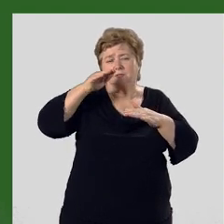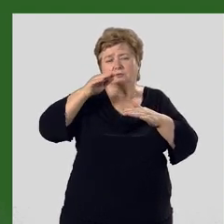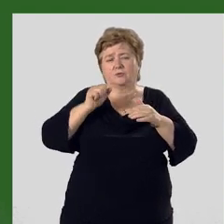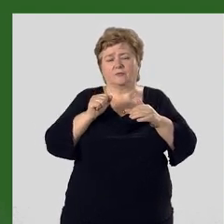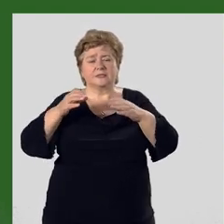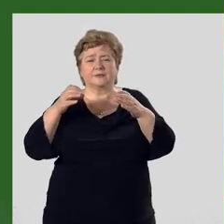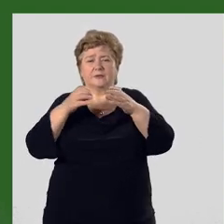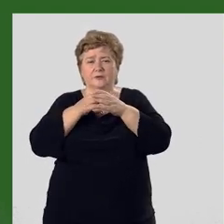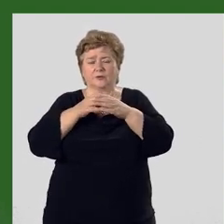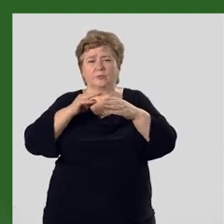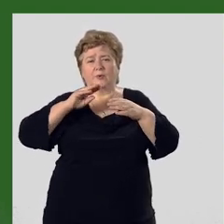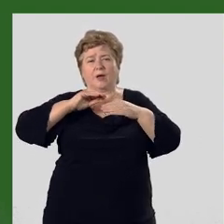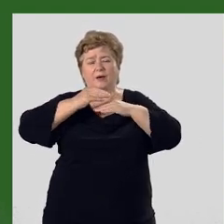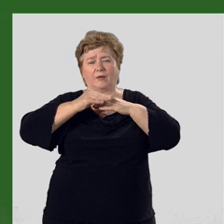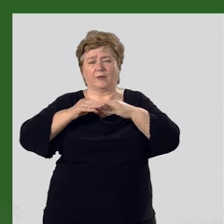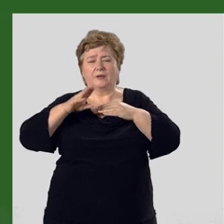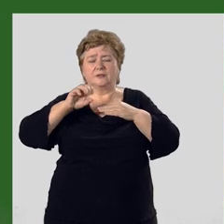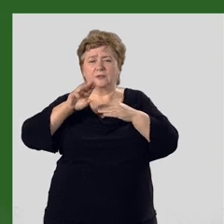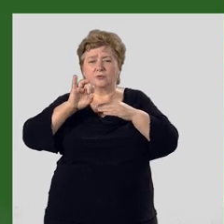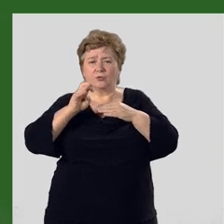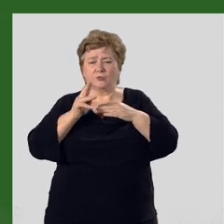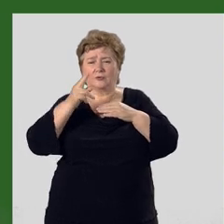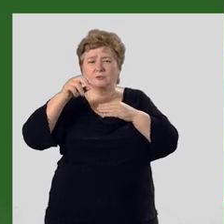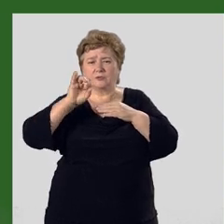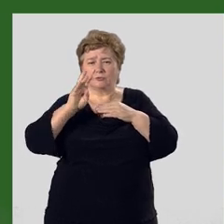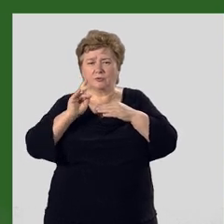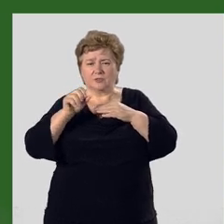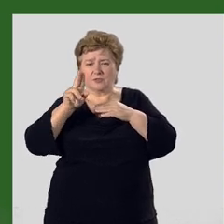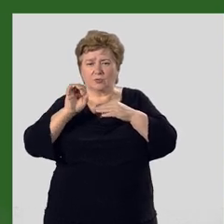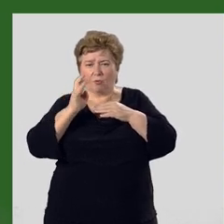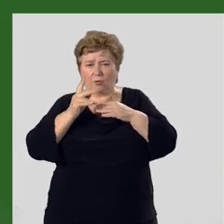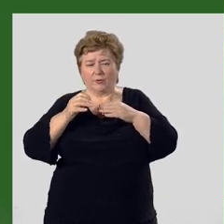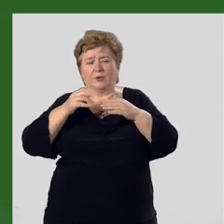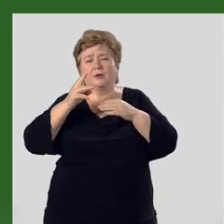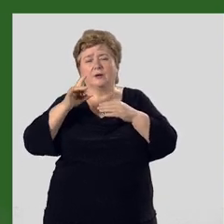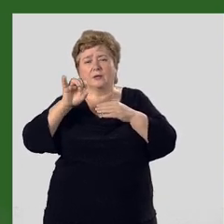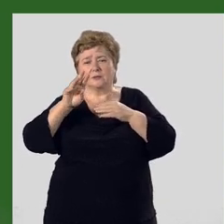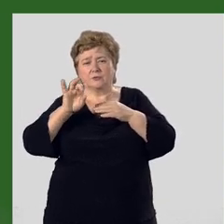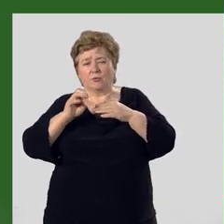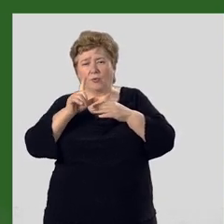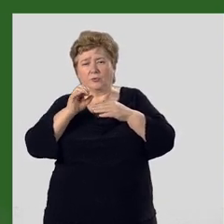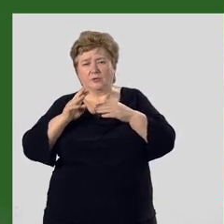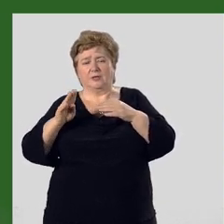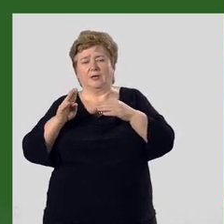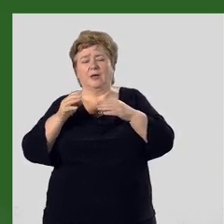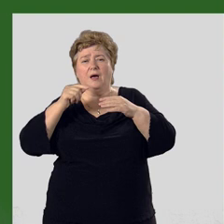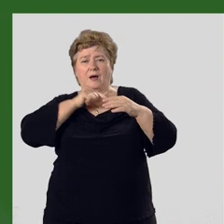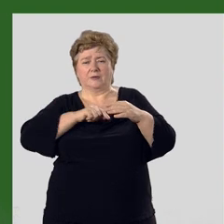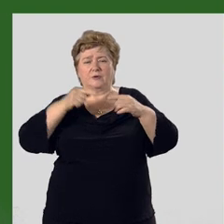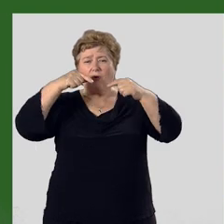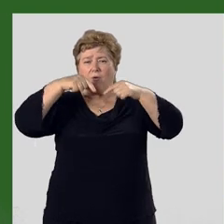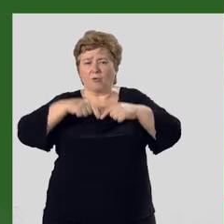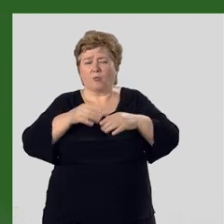Основные типы рельефа тектонико-денодационные, эрозионные, характерны